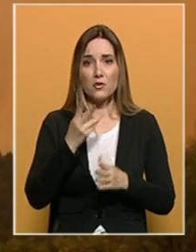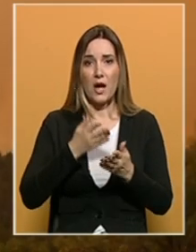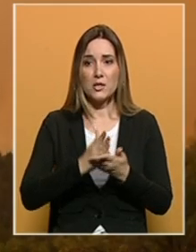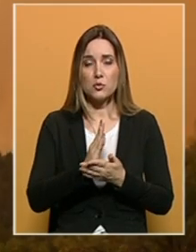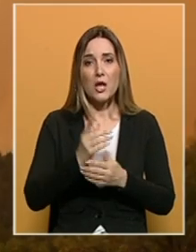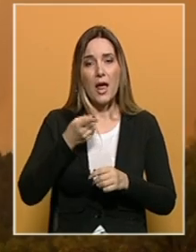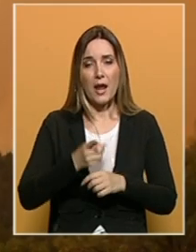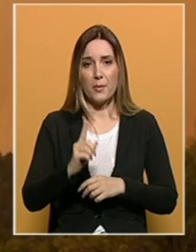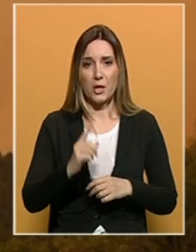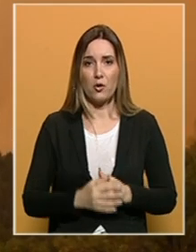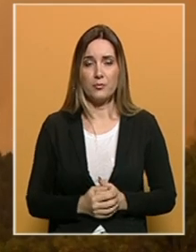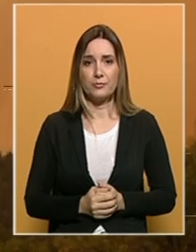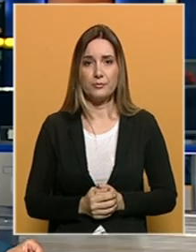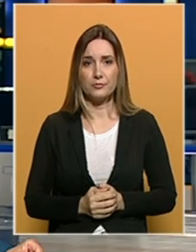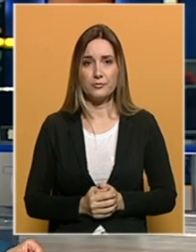namjerno.